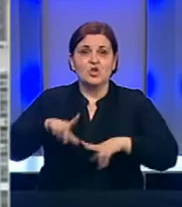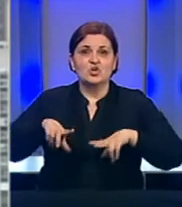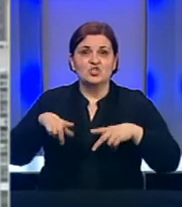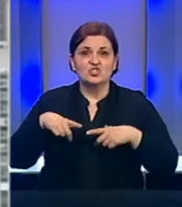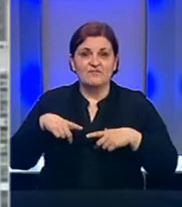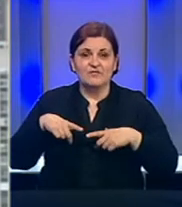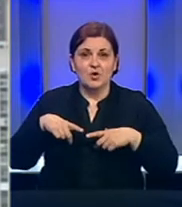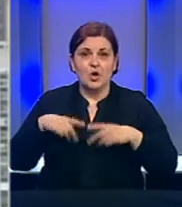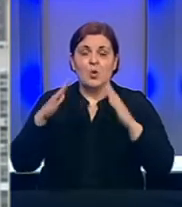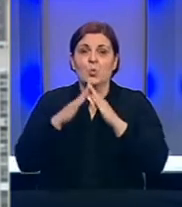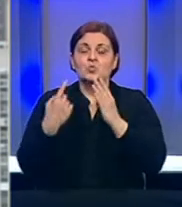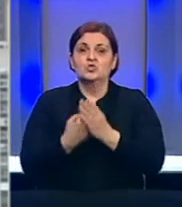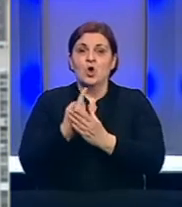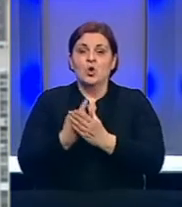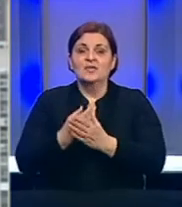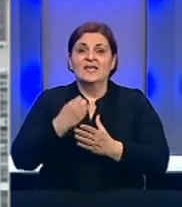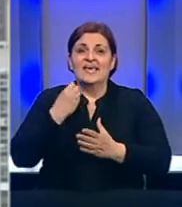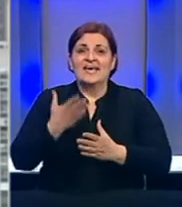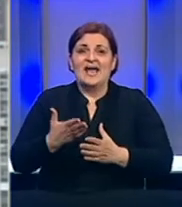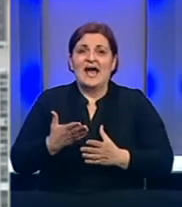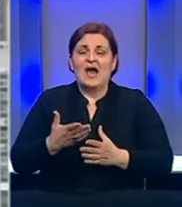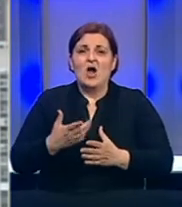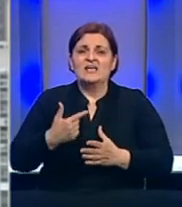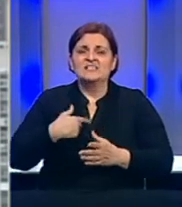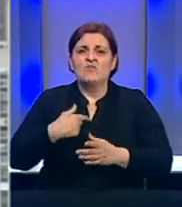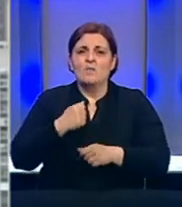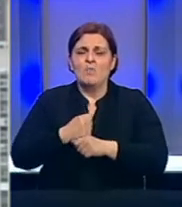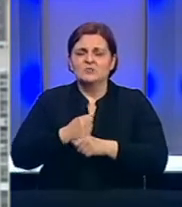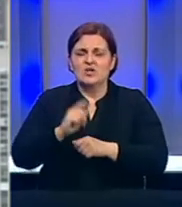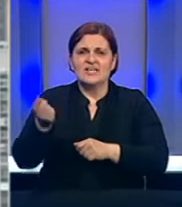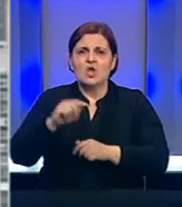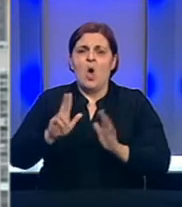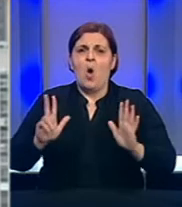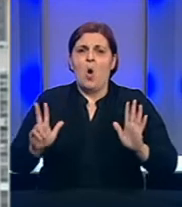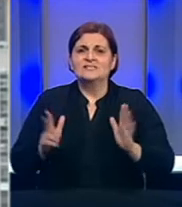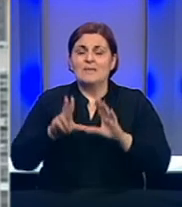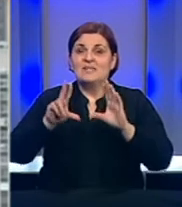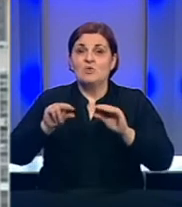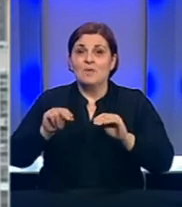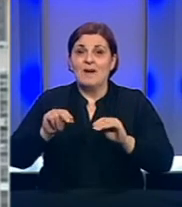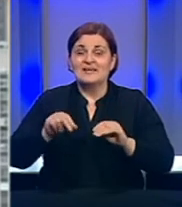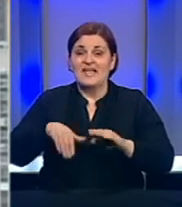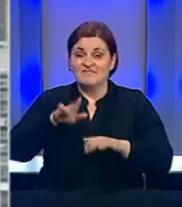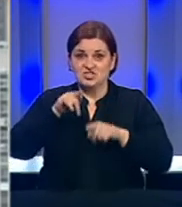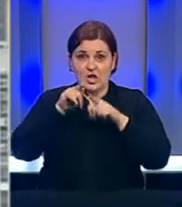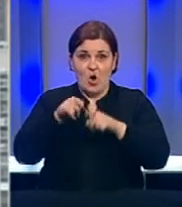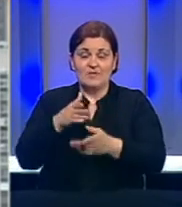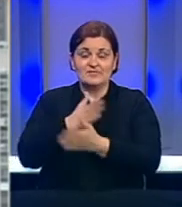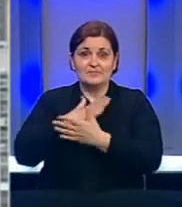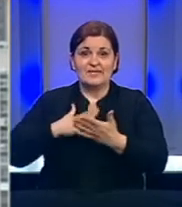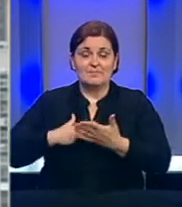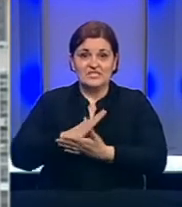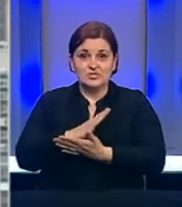u kućnoj izolaciji, kada je svoj posao napustio 18. marta. Više o ovim smrtnim